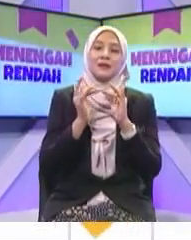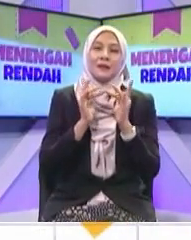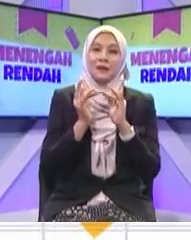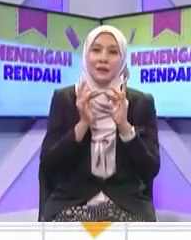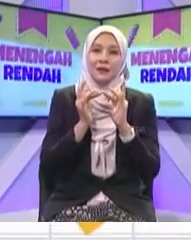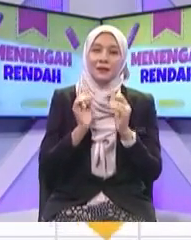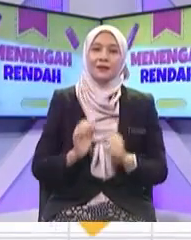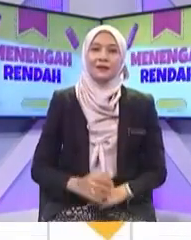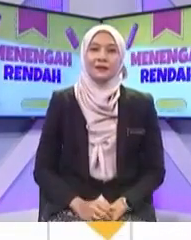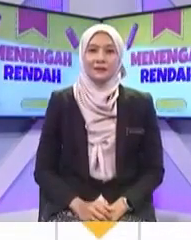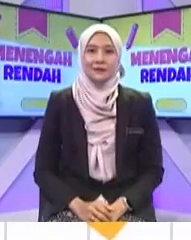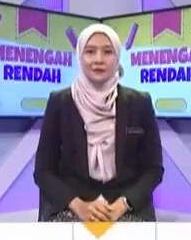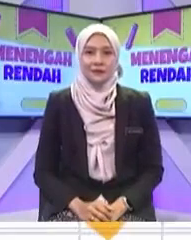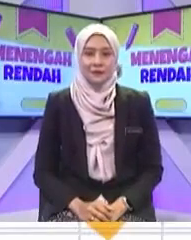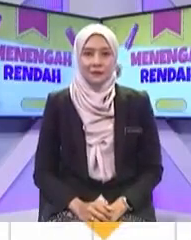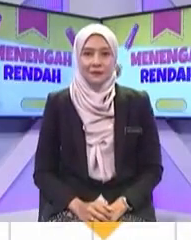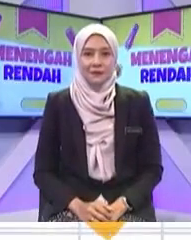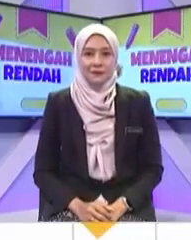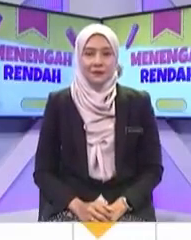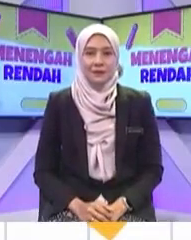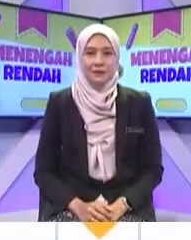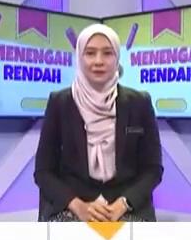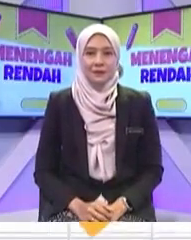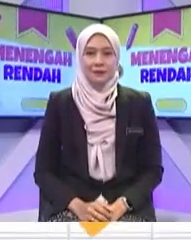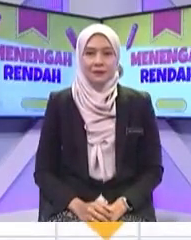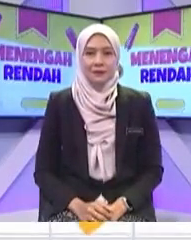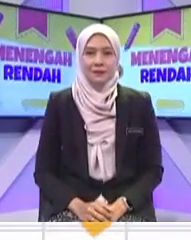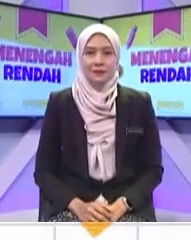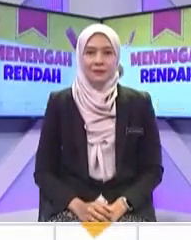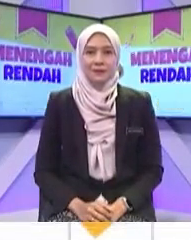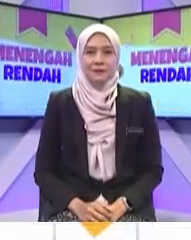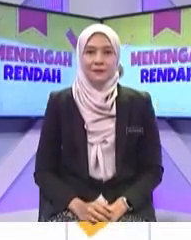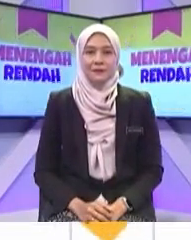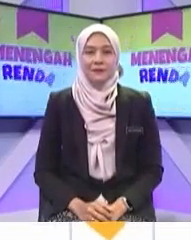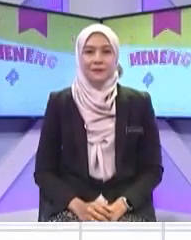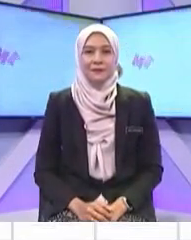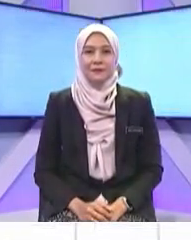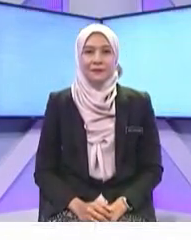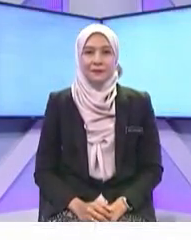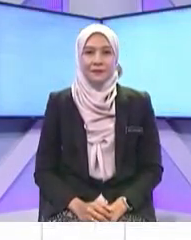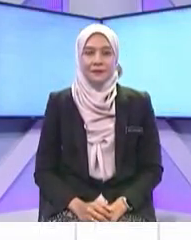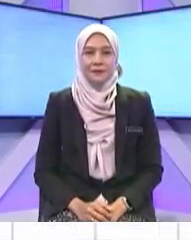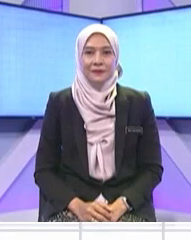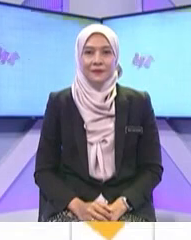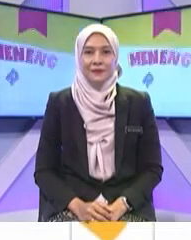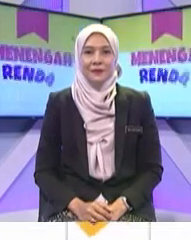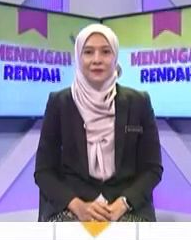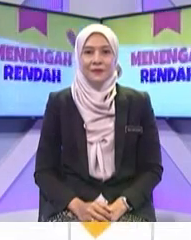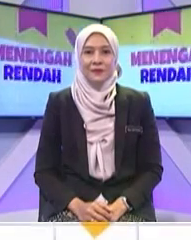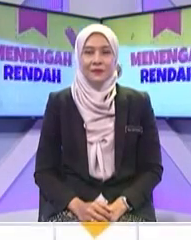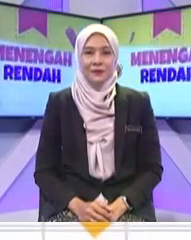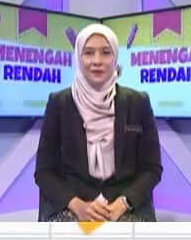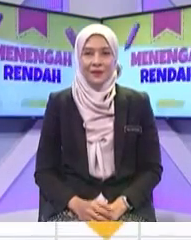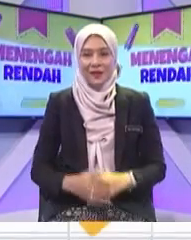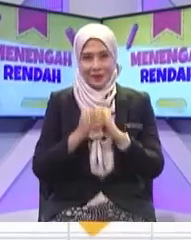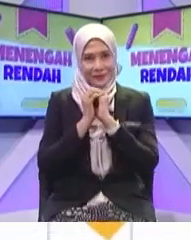tadi Okey terima kasih Fahim Okey terima kasih Khalif Kita nak bagilah Berapa bintang Cikgu Kita bagi dua Untuk Khalif Okey Dua untuk